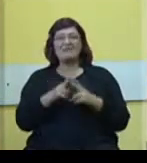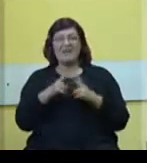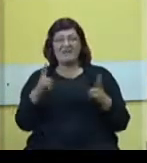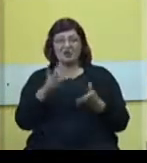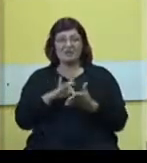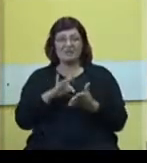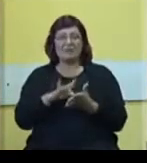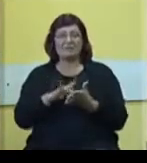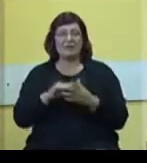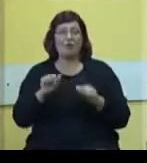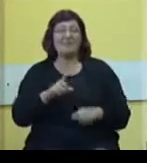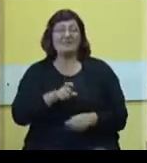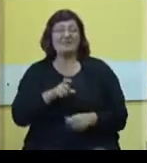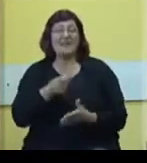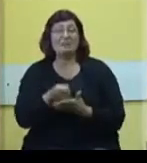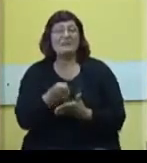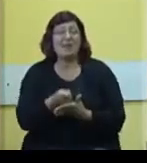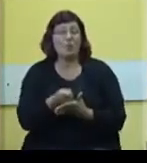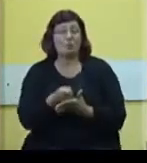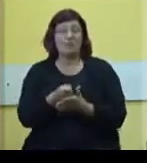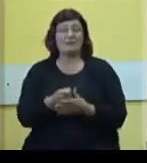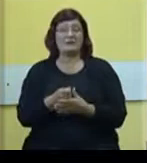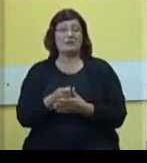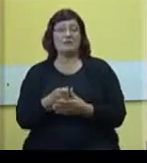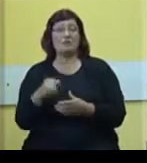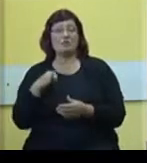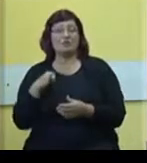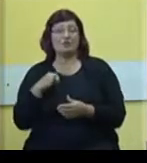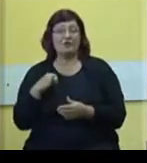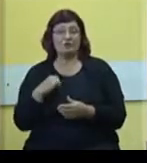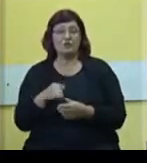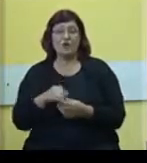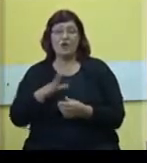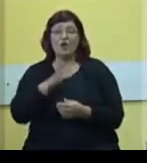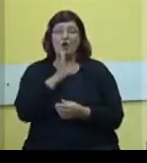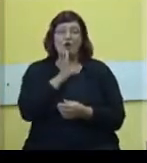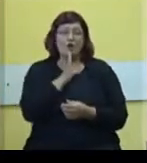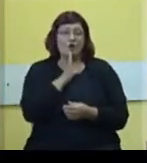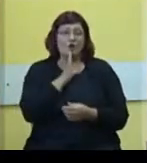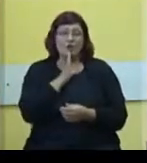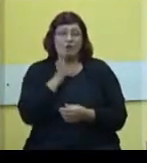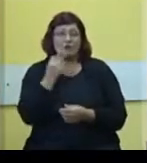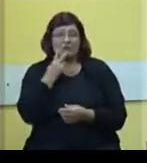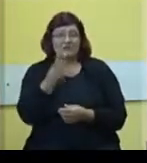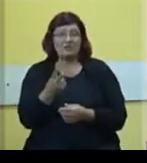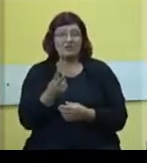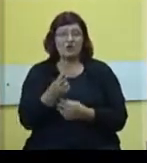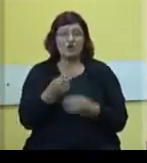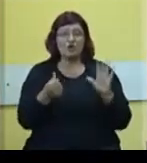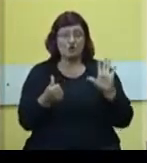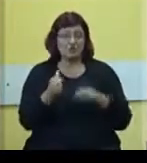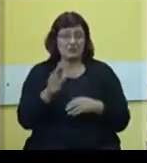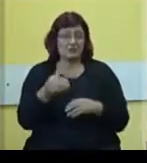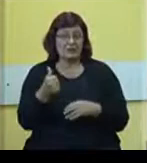pozicija Uprave za kapitalno ulaganje Autome pokrine Vojvodine, koja je od predviđenih 6,1